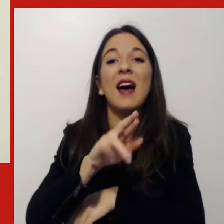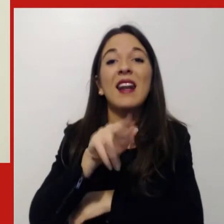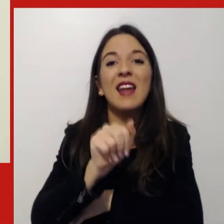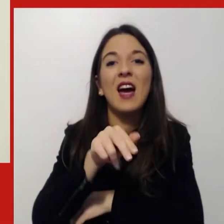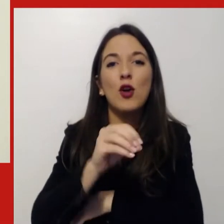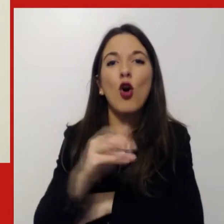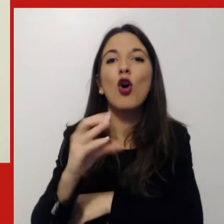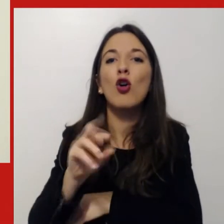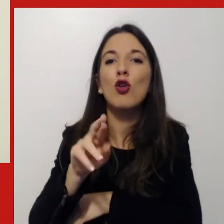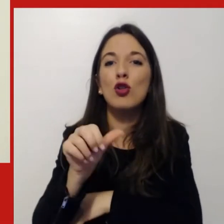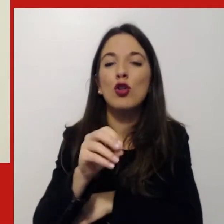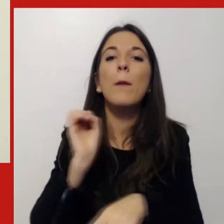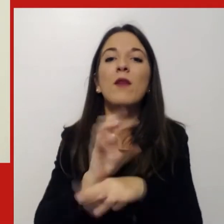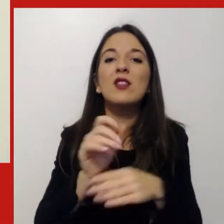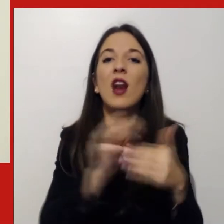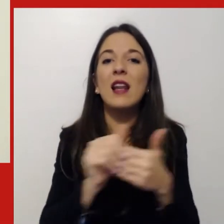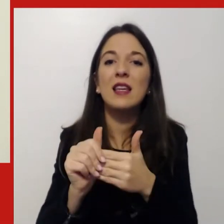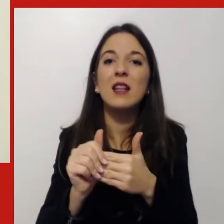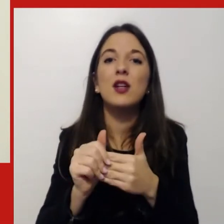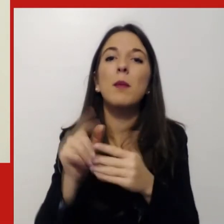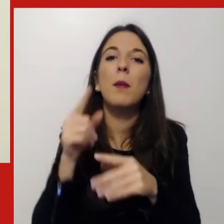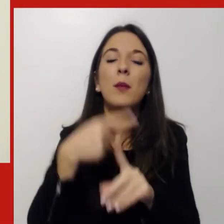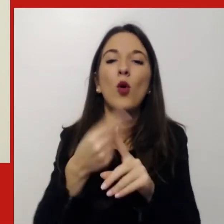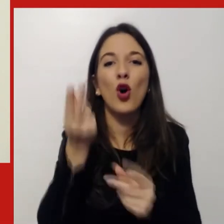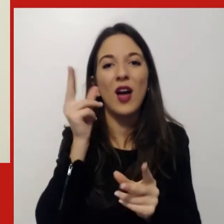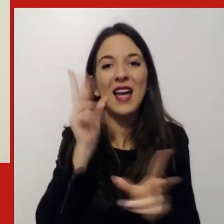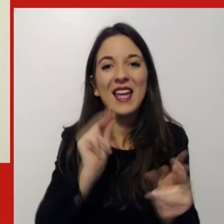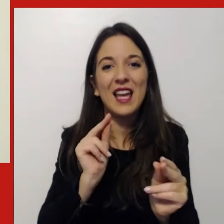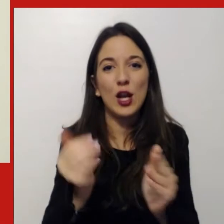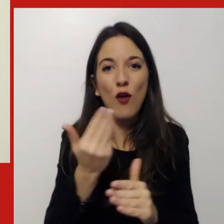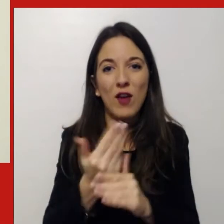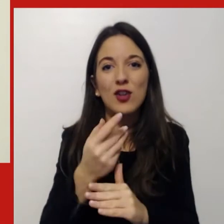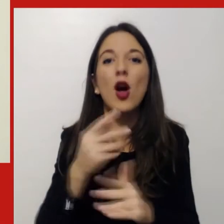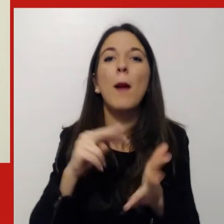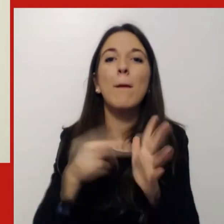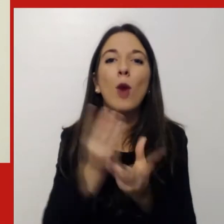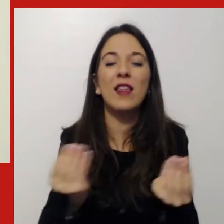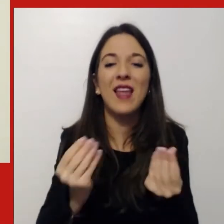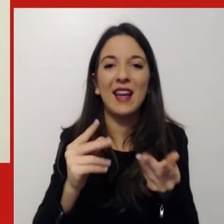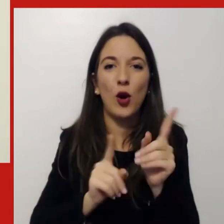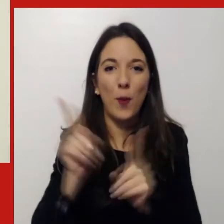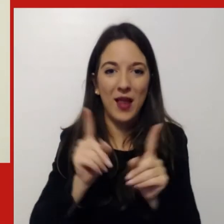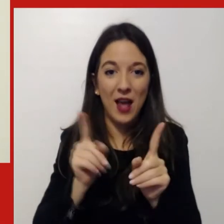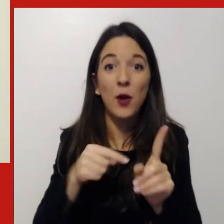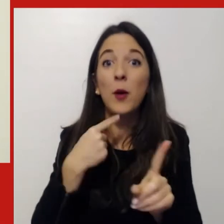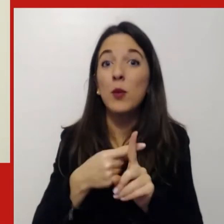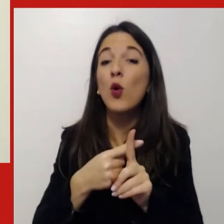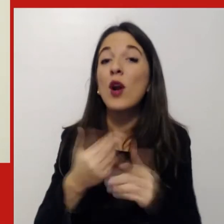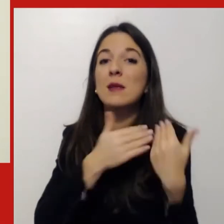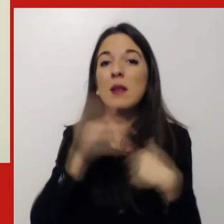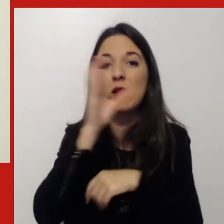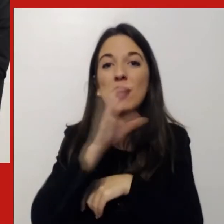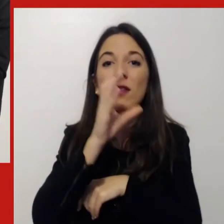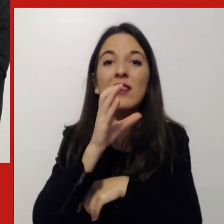professore di Leadership and Innovation alla School of Management del Politecnico di Milano, nonché responsabile dell'osservatorio sullo smart working sempre del